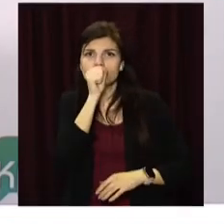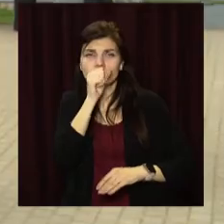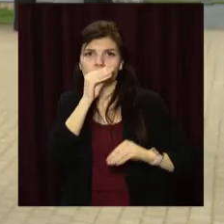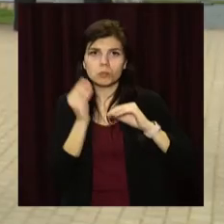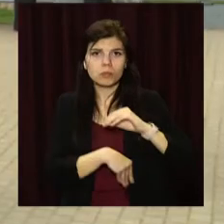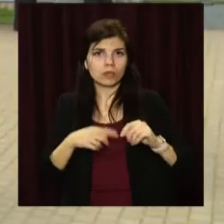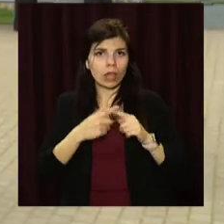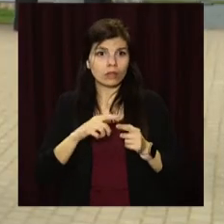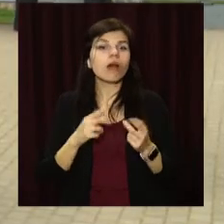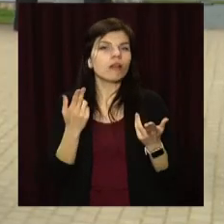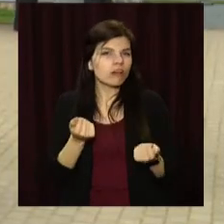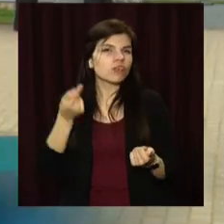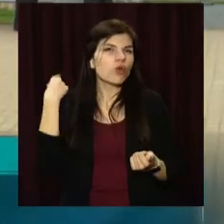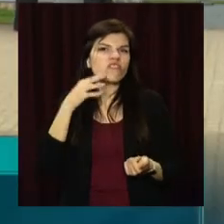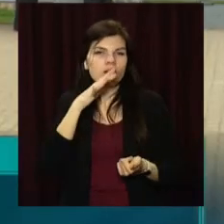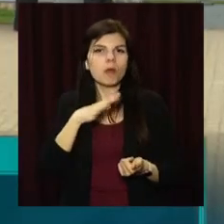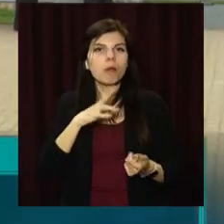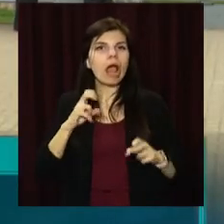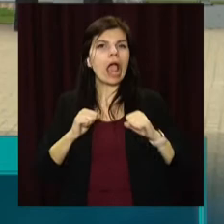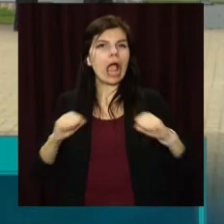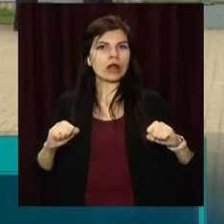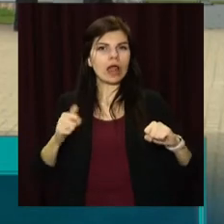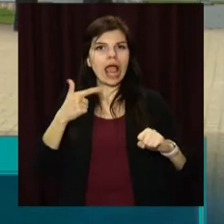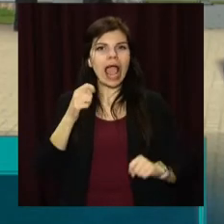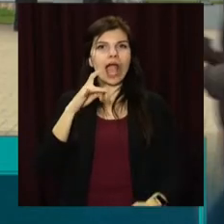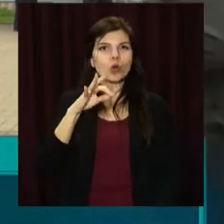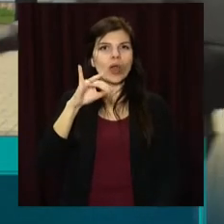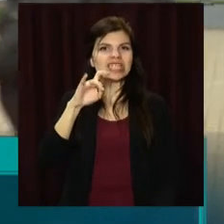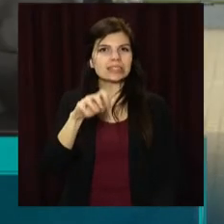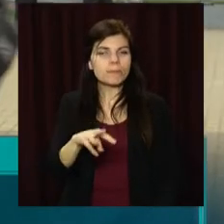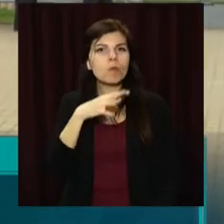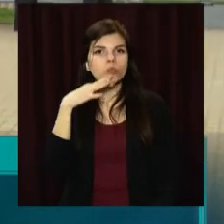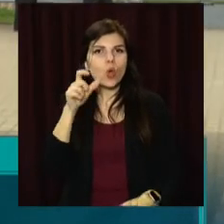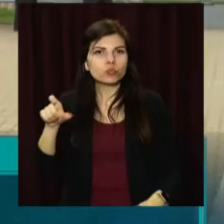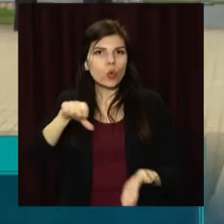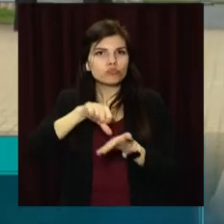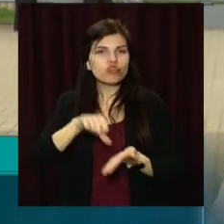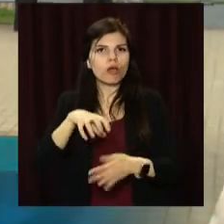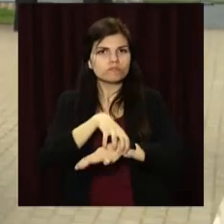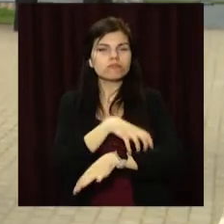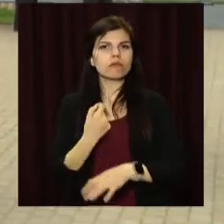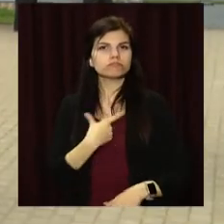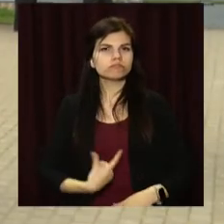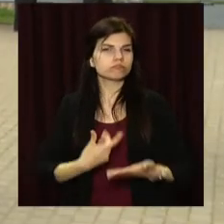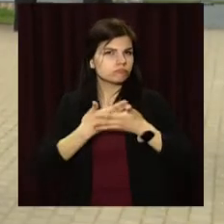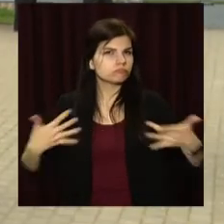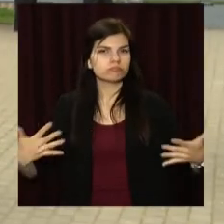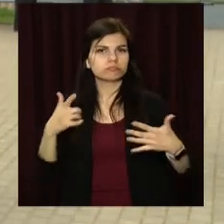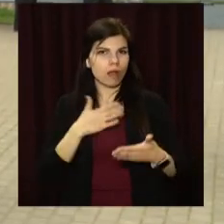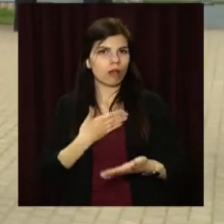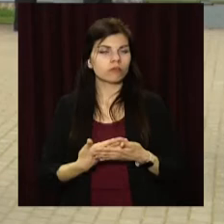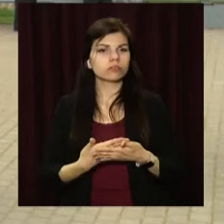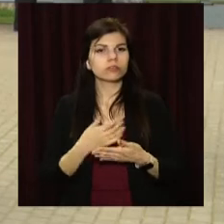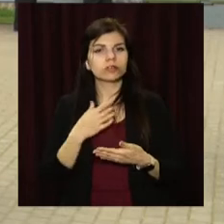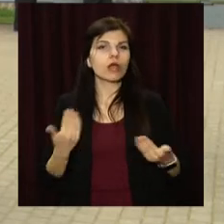інформацію. Тоді було таке поняття, як героїзм, чест, мабуть. Много людей участвувало в цьому справі, дуже багато